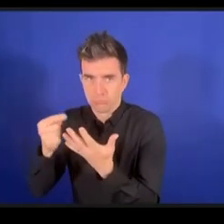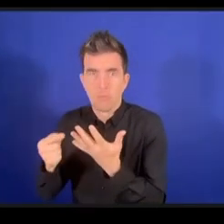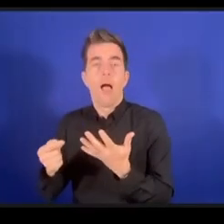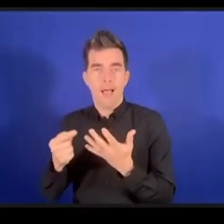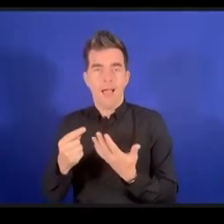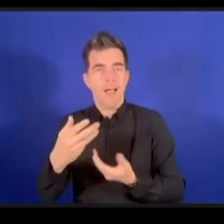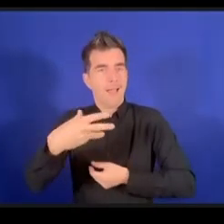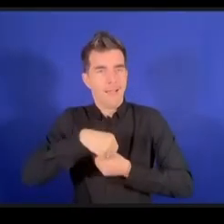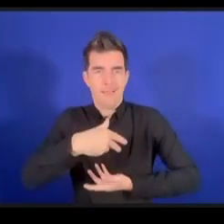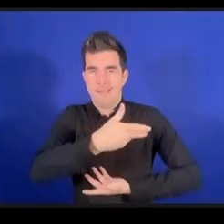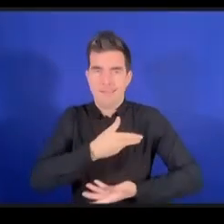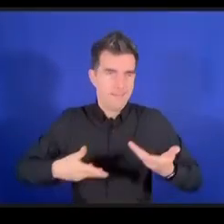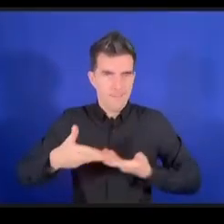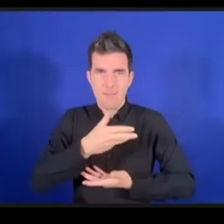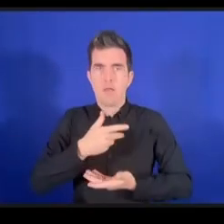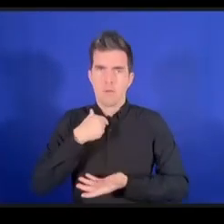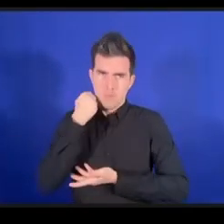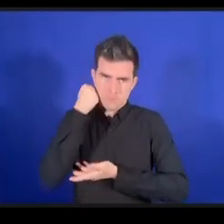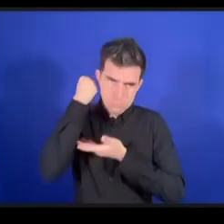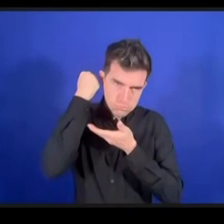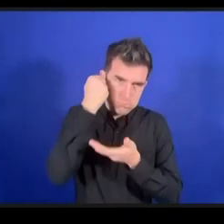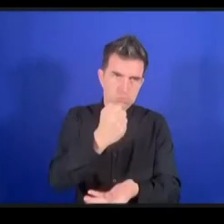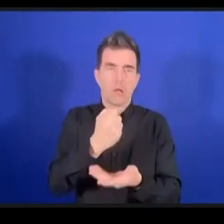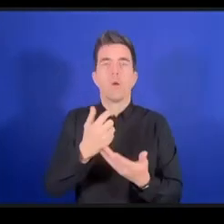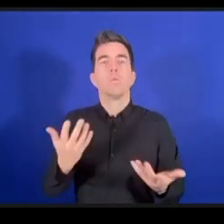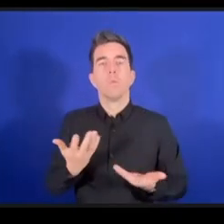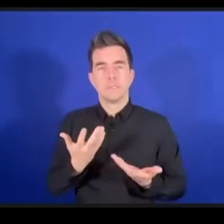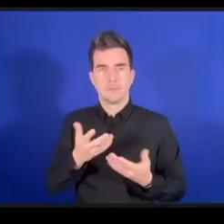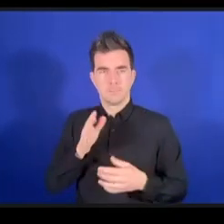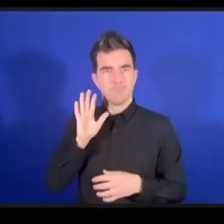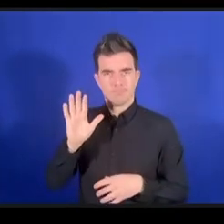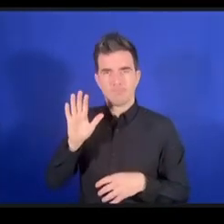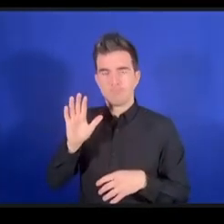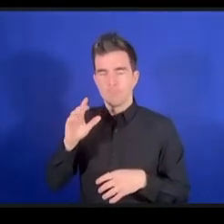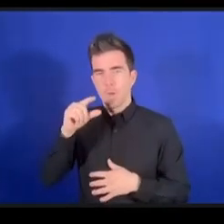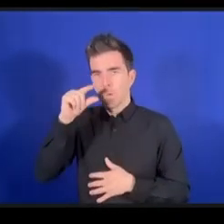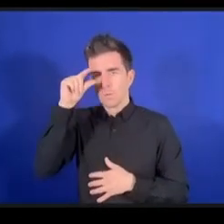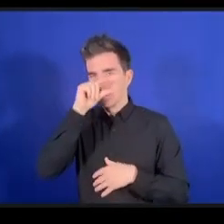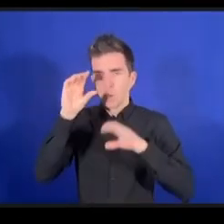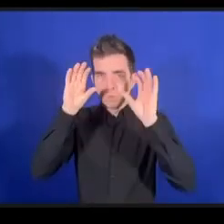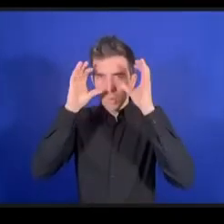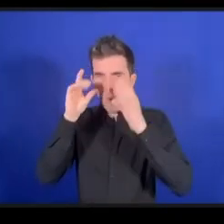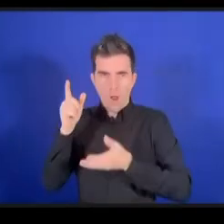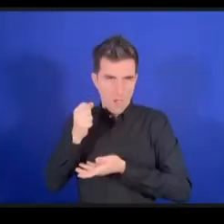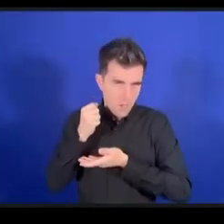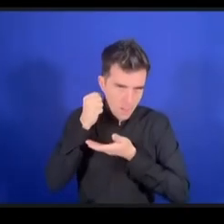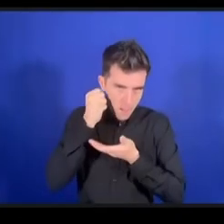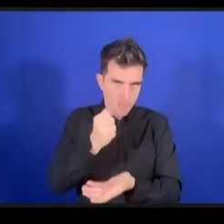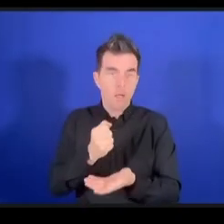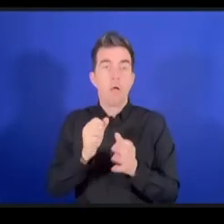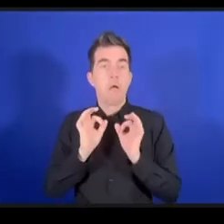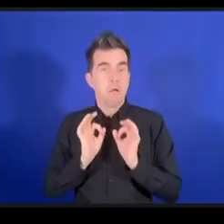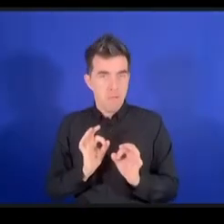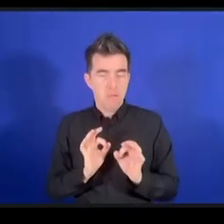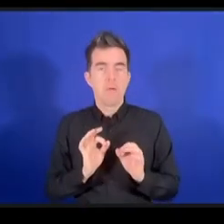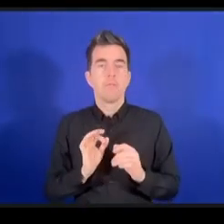وفينت سرف لتمكينهم من